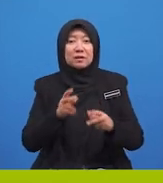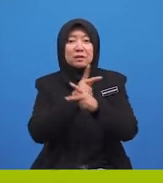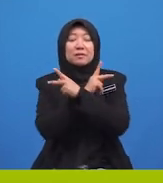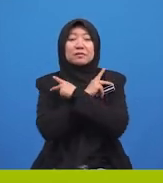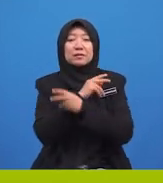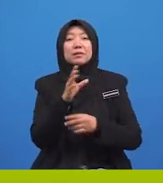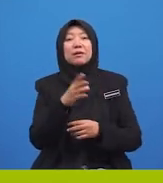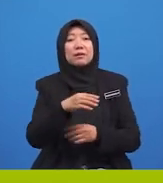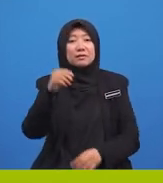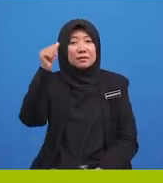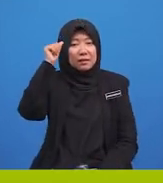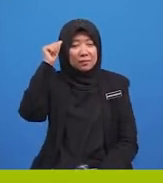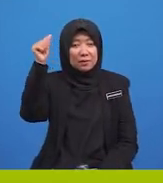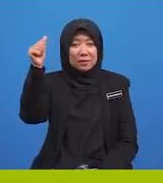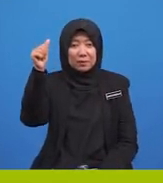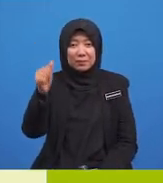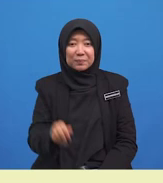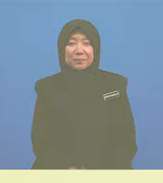dan Assalamualaikum.